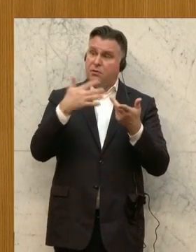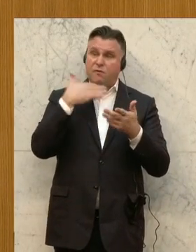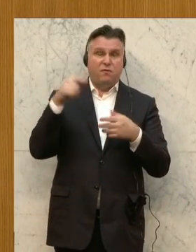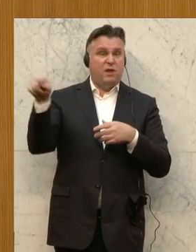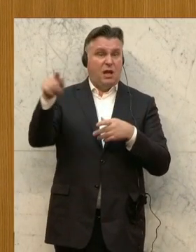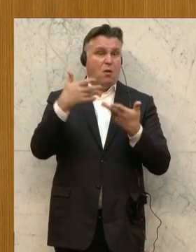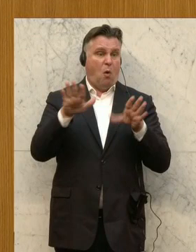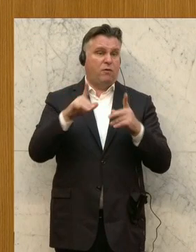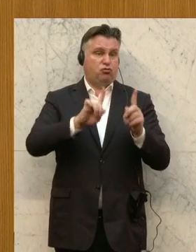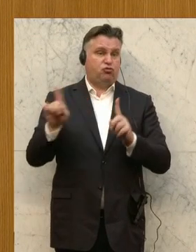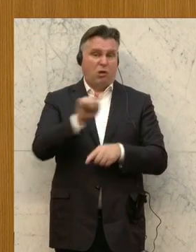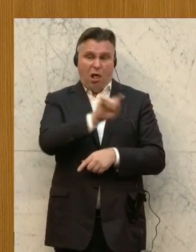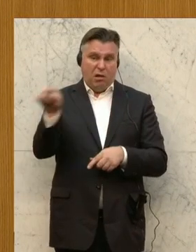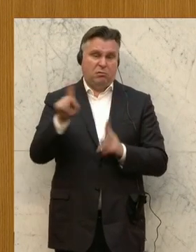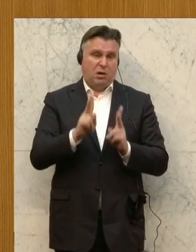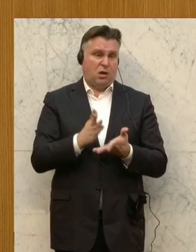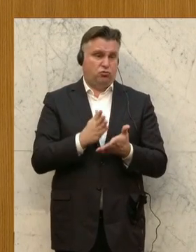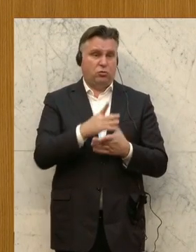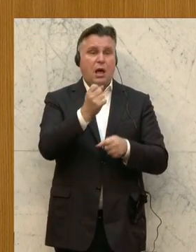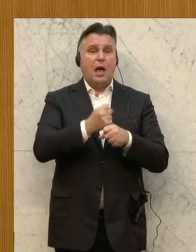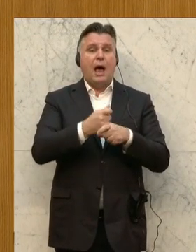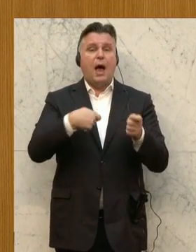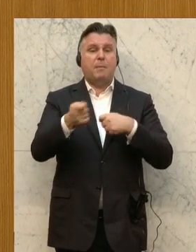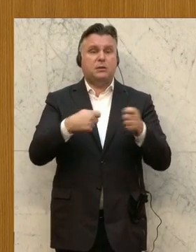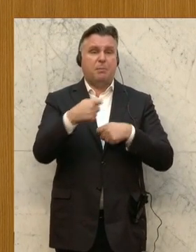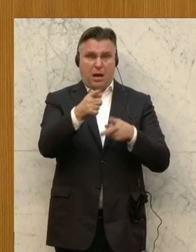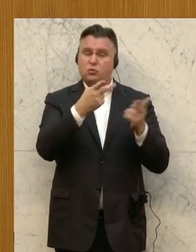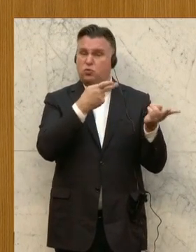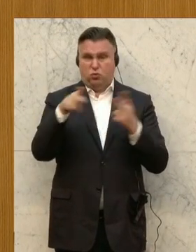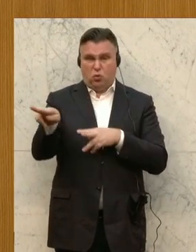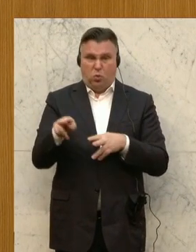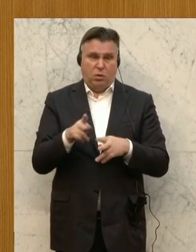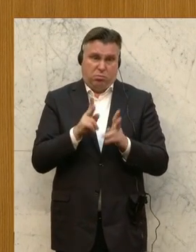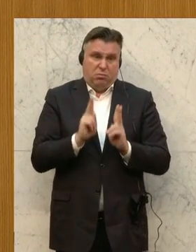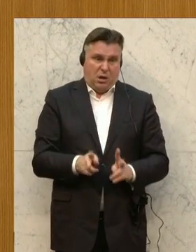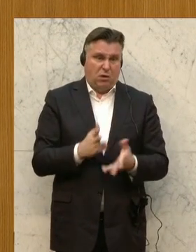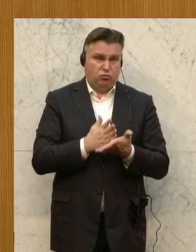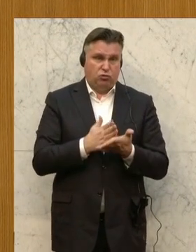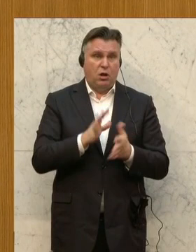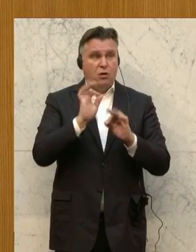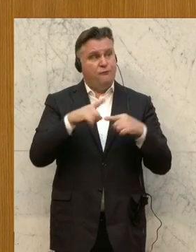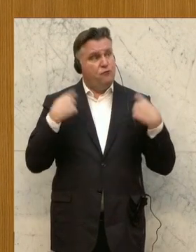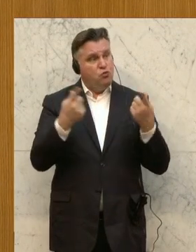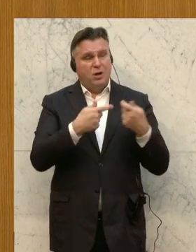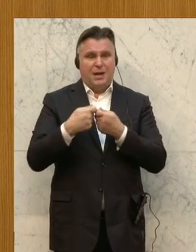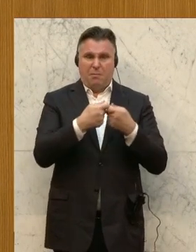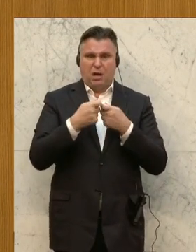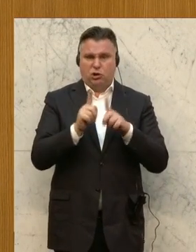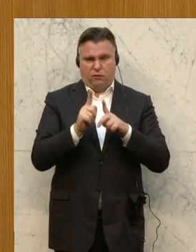zu nützen. Die Rückkehr in den Arbeitsmarkt ist auch ein Beitrag für unsere Gemeinschaft.